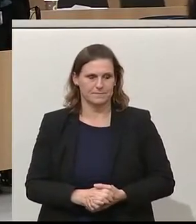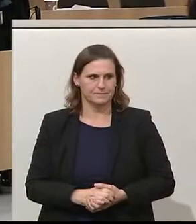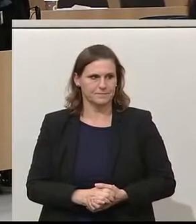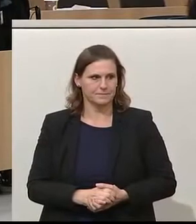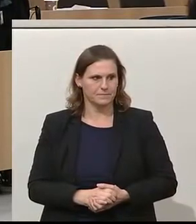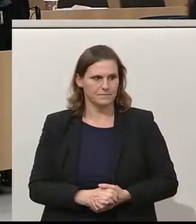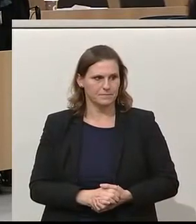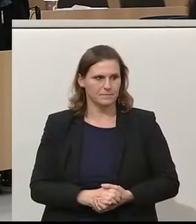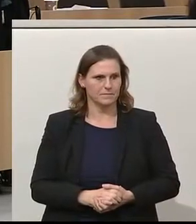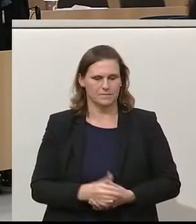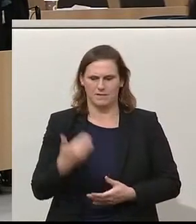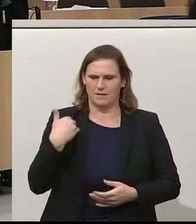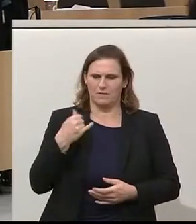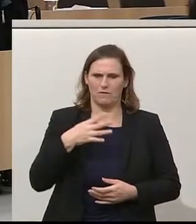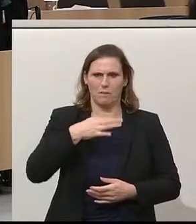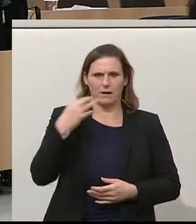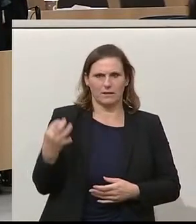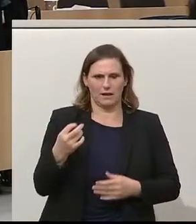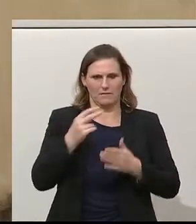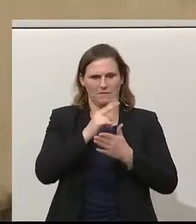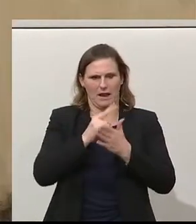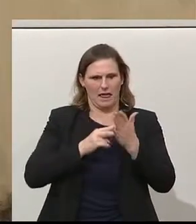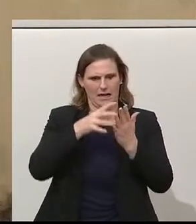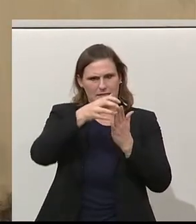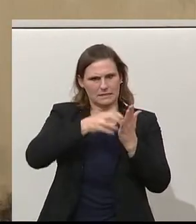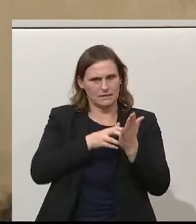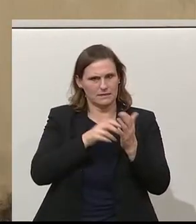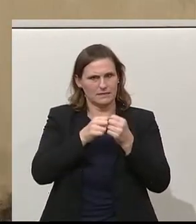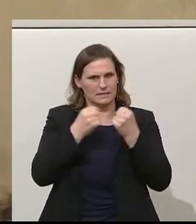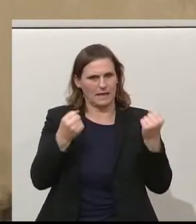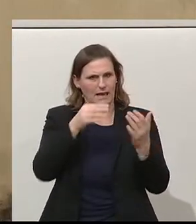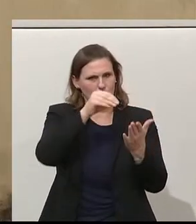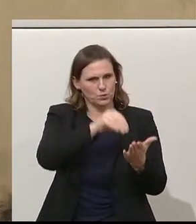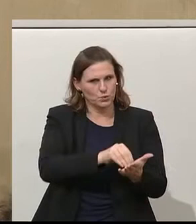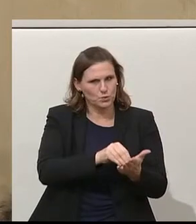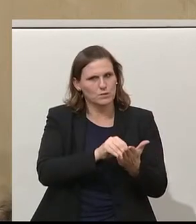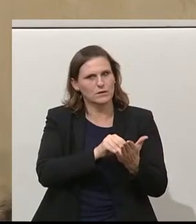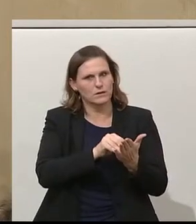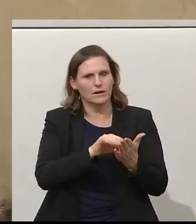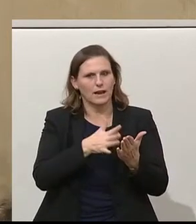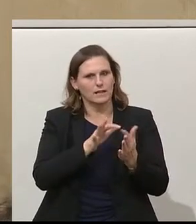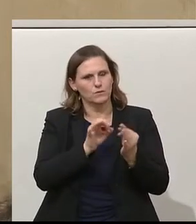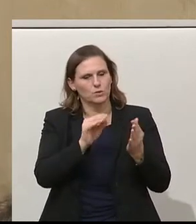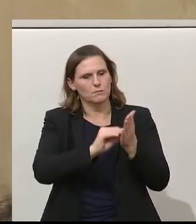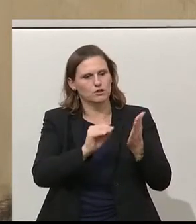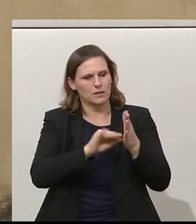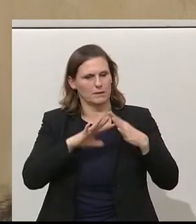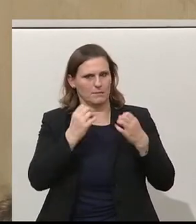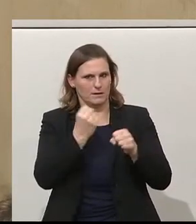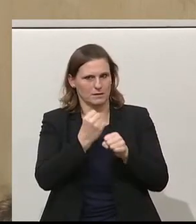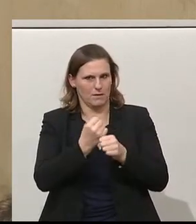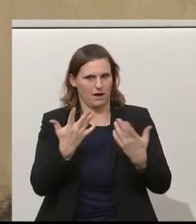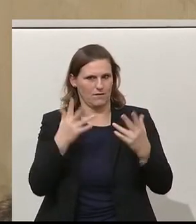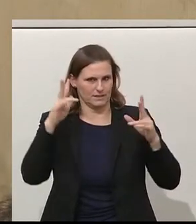Ich habe vor einigen Tagen eine Kolumne von Guido Tatarotti gelesen, die sehr genau das umschreibt, was wir gemeinsam gemacht haben. Da heißt es,